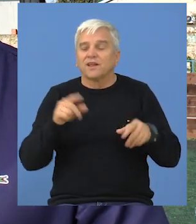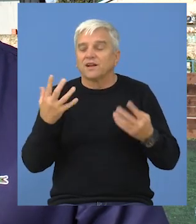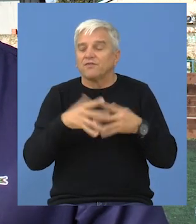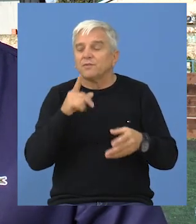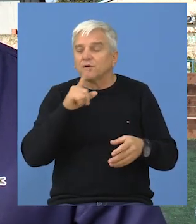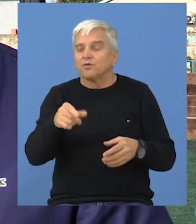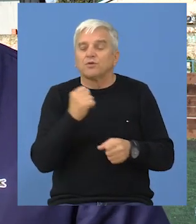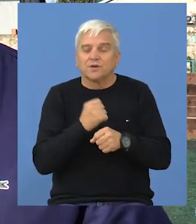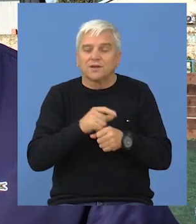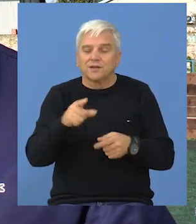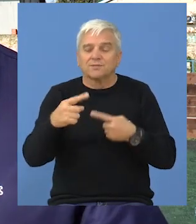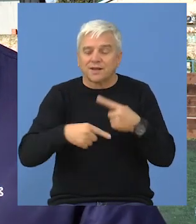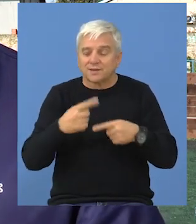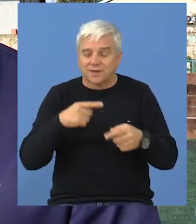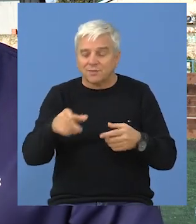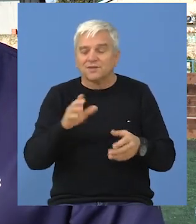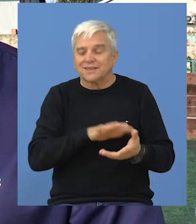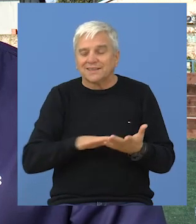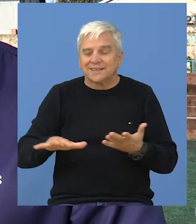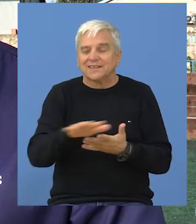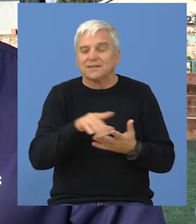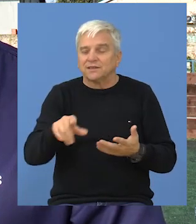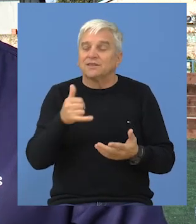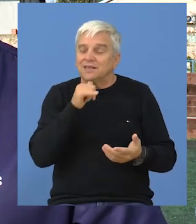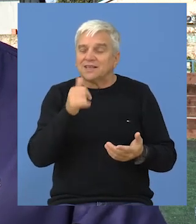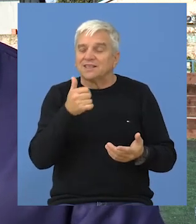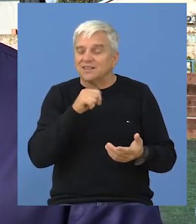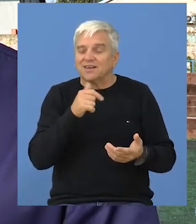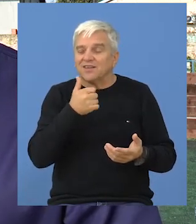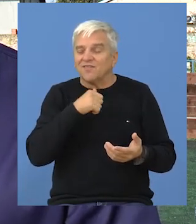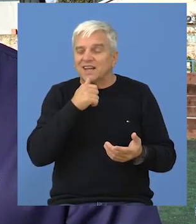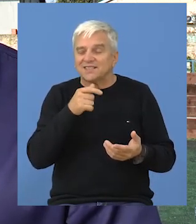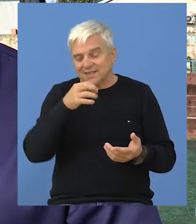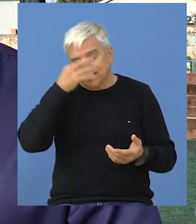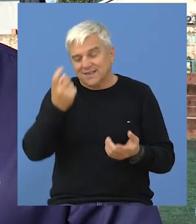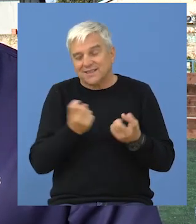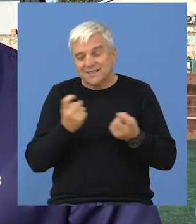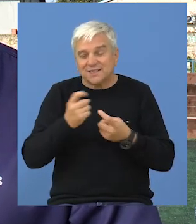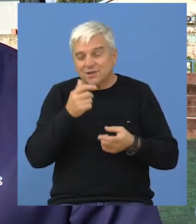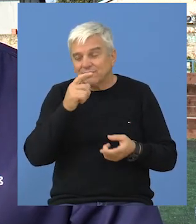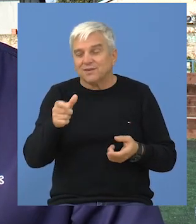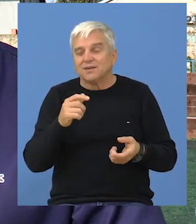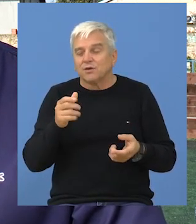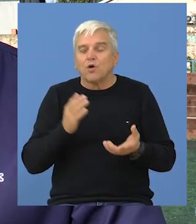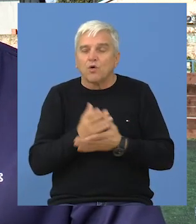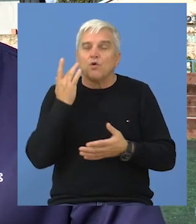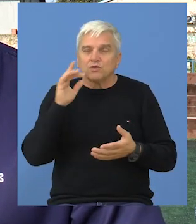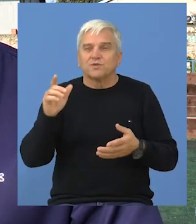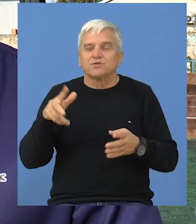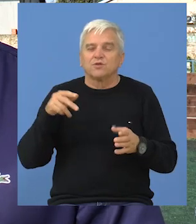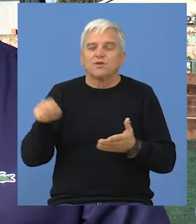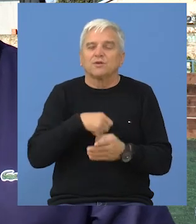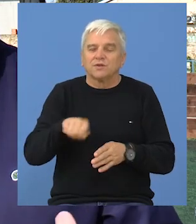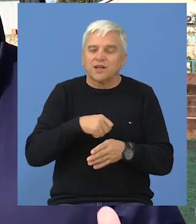određenih firmi koji se bave upravo ovakvim terenima, tako da to jeste jedan finansijski izazov koji ćemo uspešno rešiti u